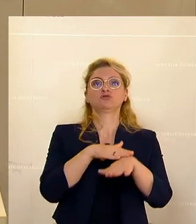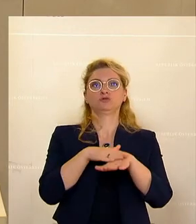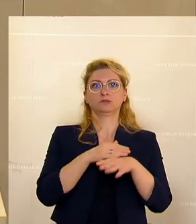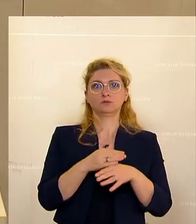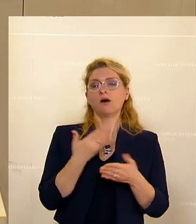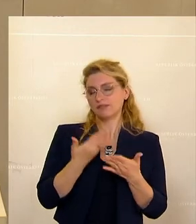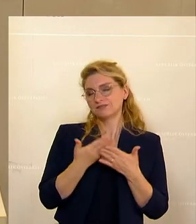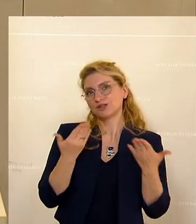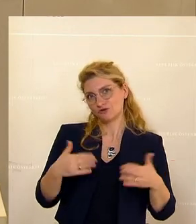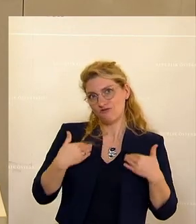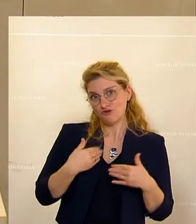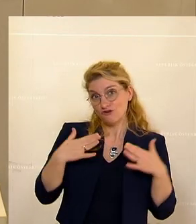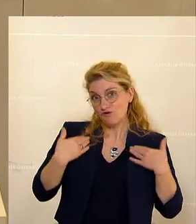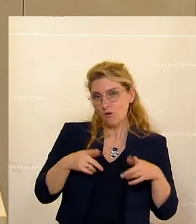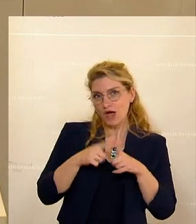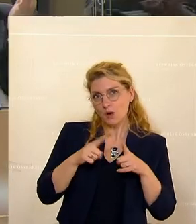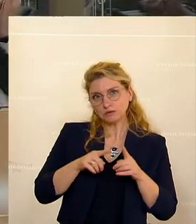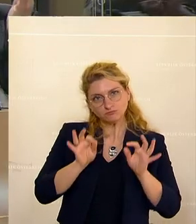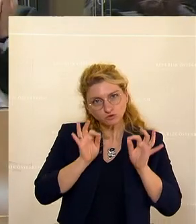ein frohes und besinnliches Weihnachtsfest.